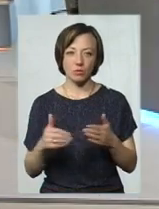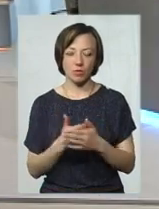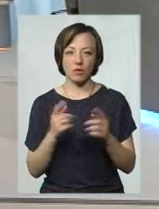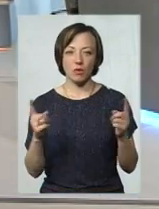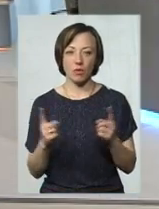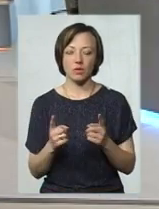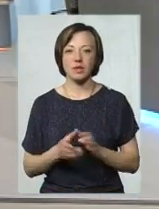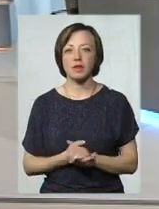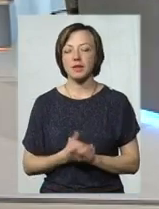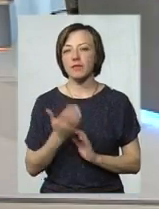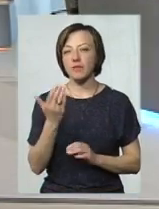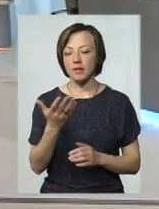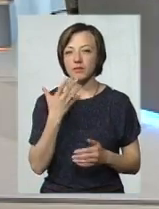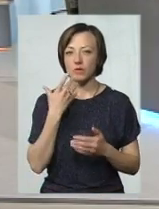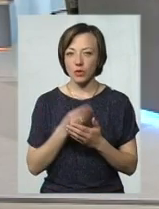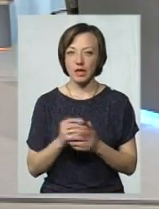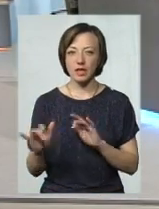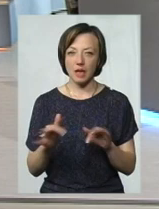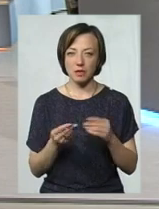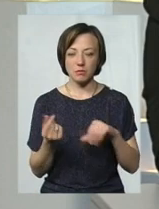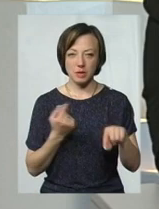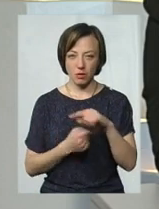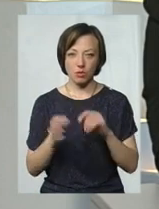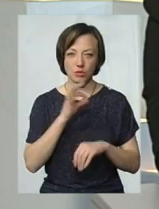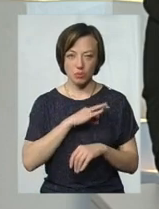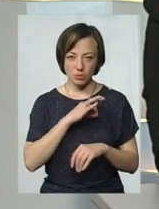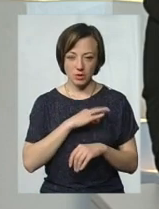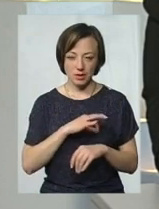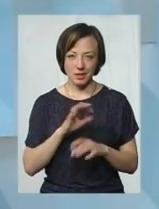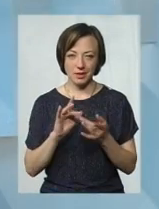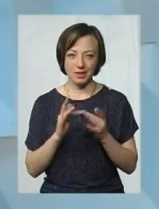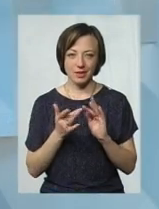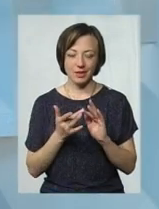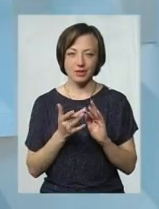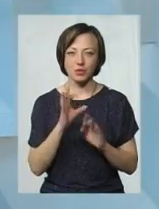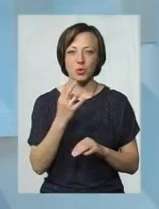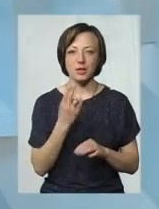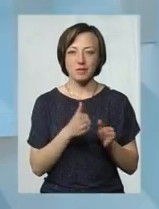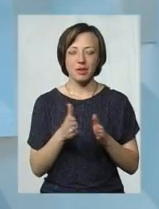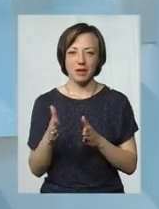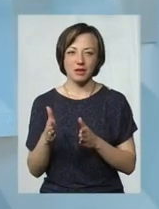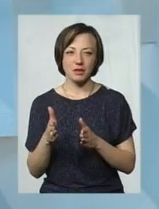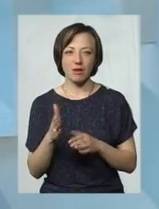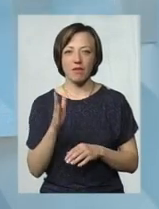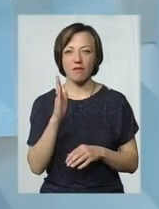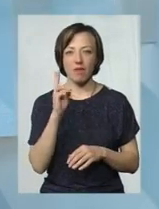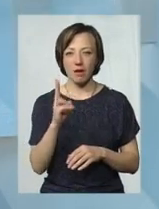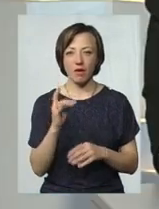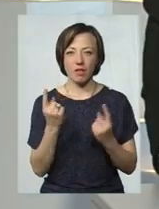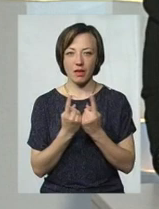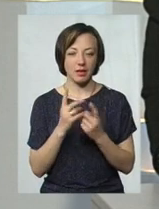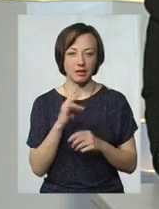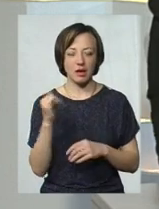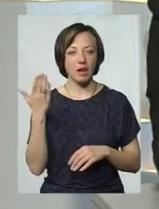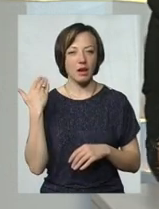Пані Алло, ви у своїй діяльності підприємцькій користуєтесь соціальними мережами? Тими, які заборонені, ні. А